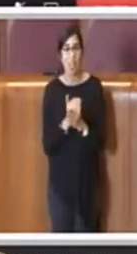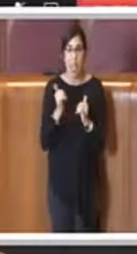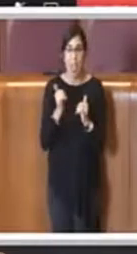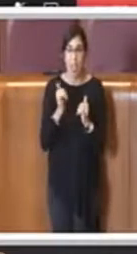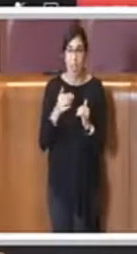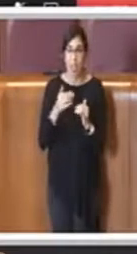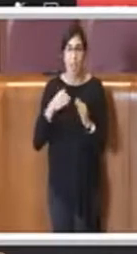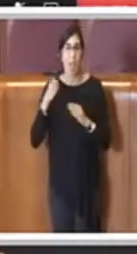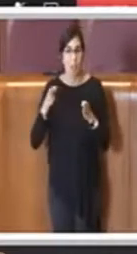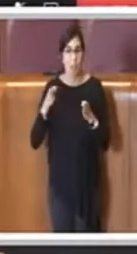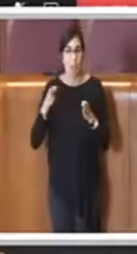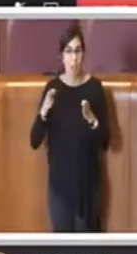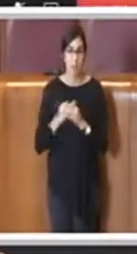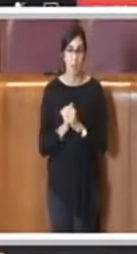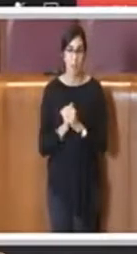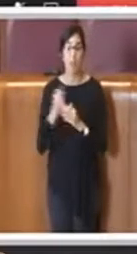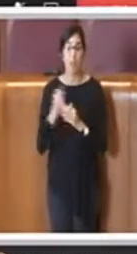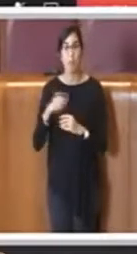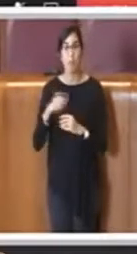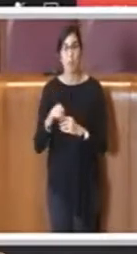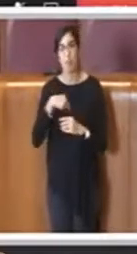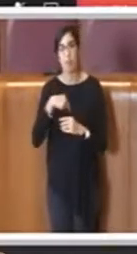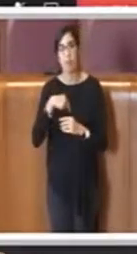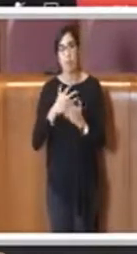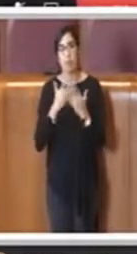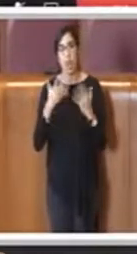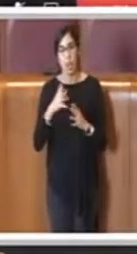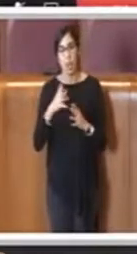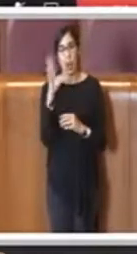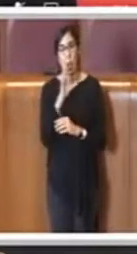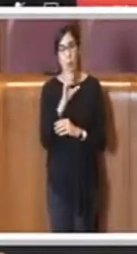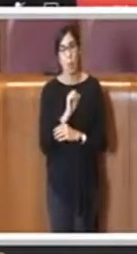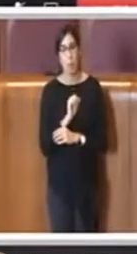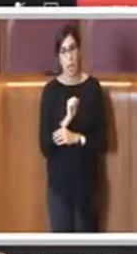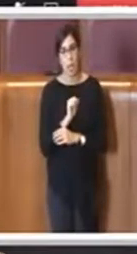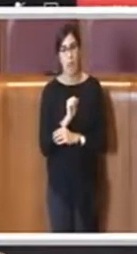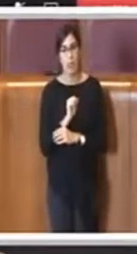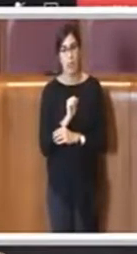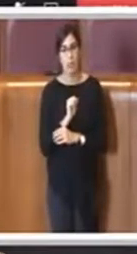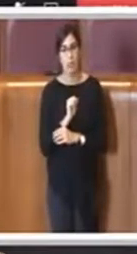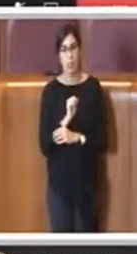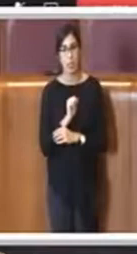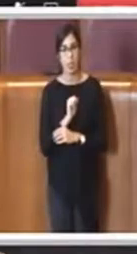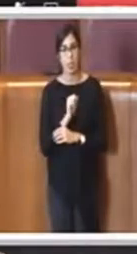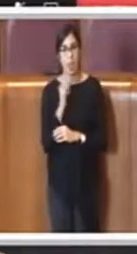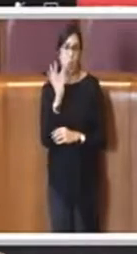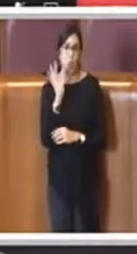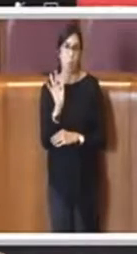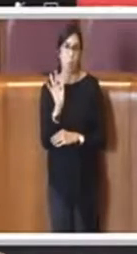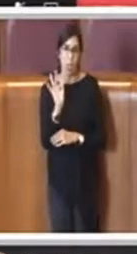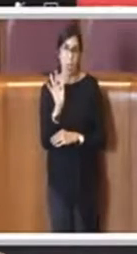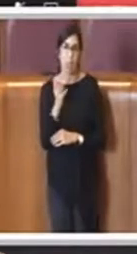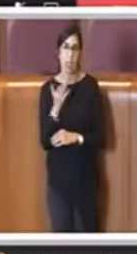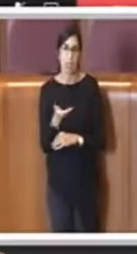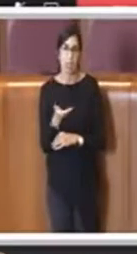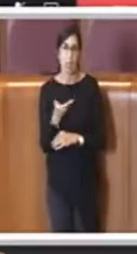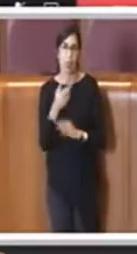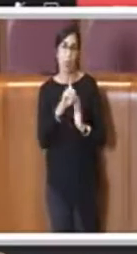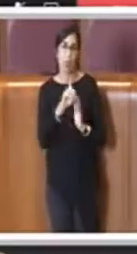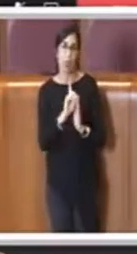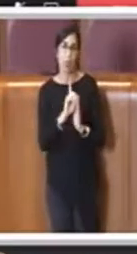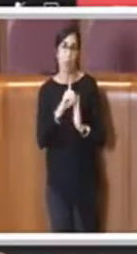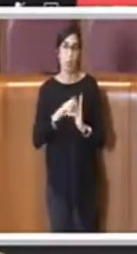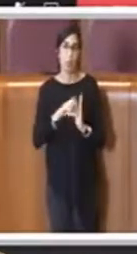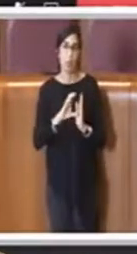punto di vista naturalmente comprendiamo l'intento del provvedimento